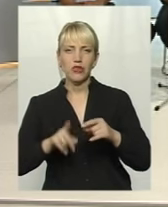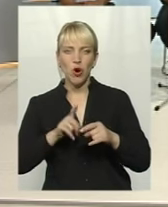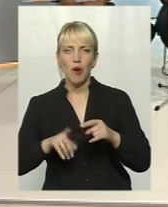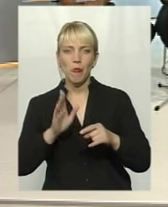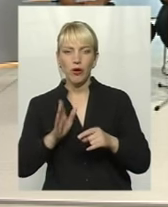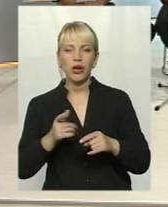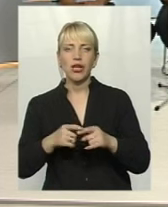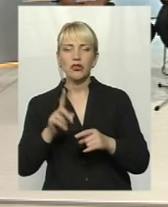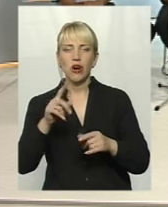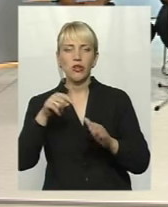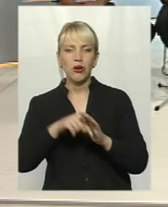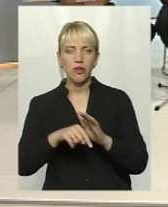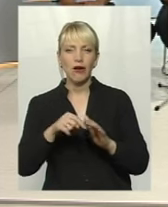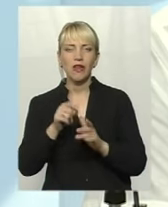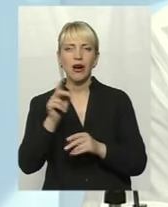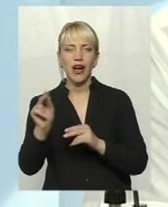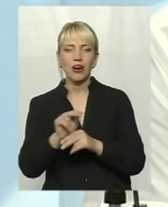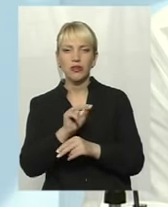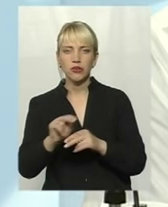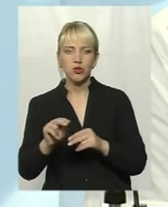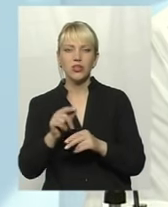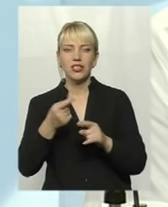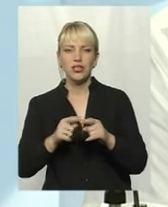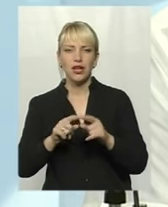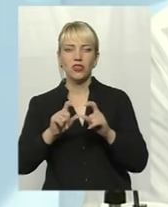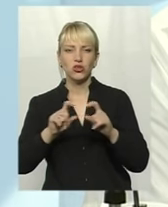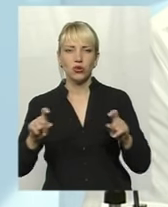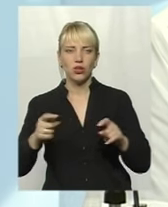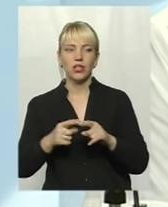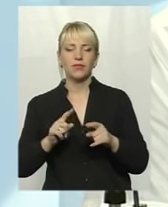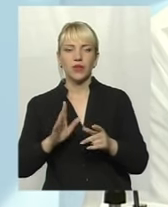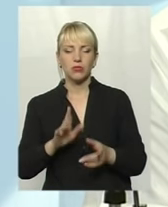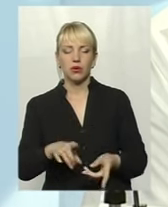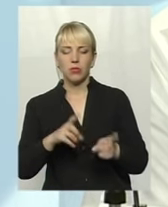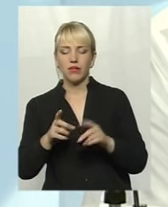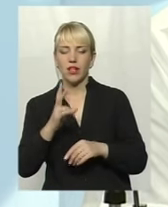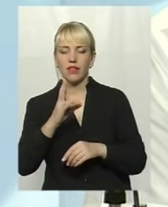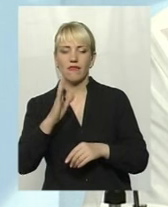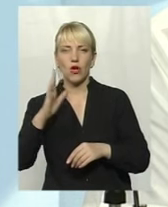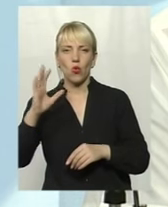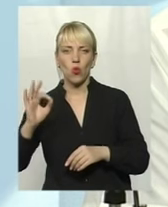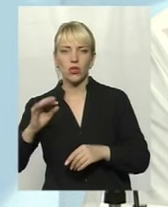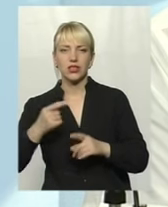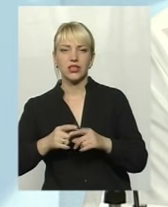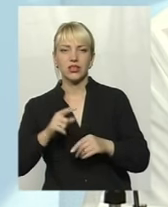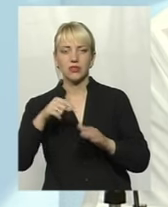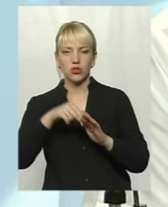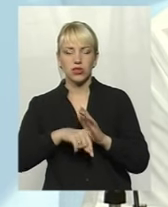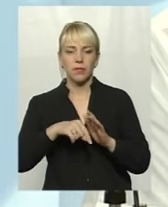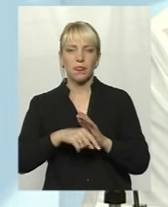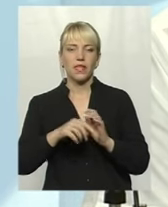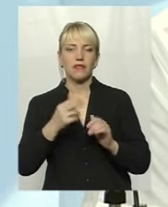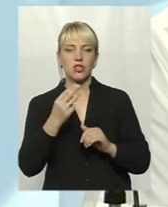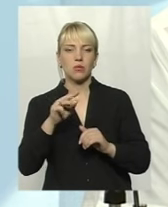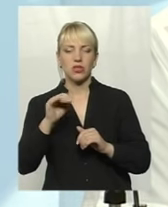стосовно реконструкції цієї самої школи. Тобто вона буде переведена теж в НВО, вже є проект. Тобто в Печенцях в одному